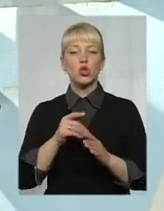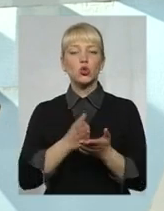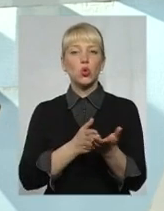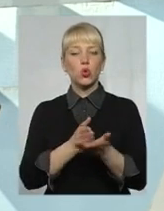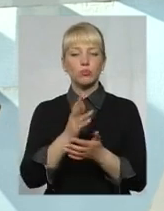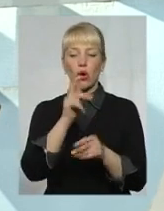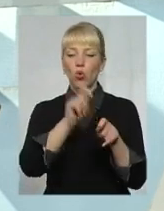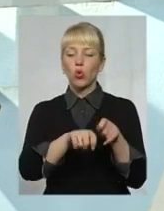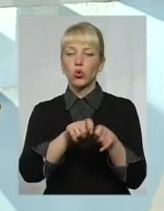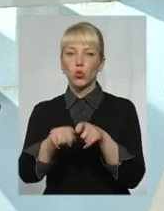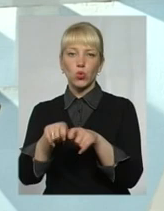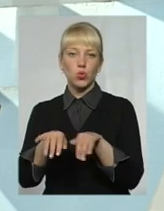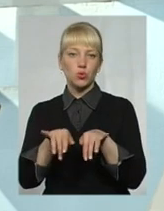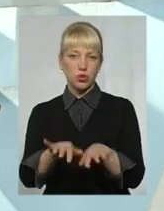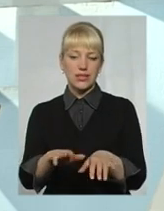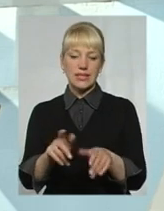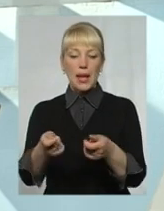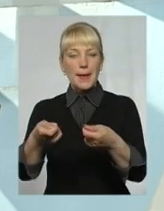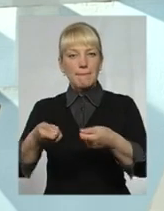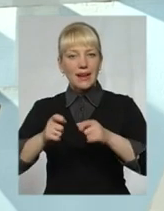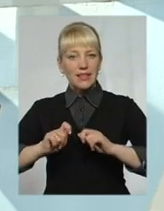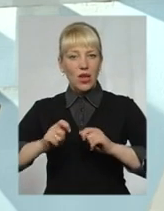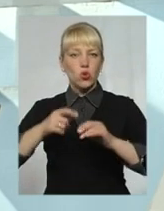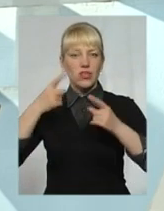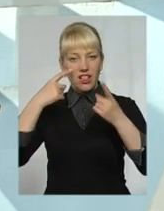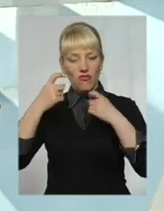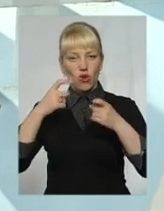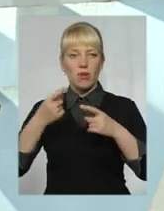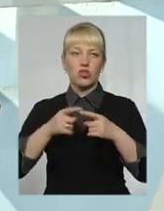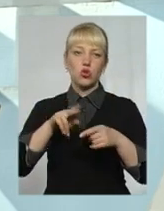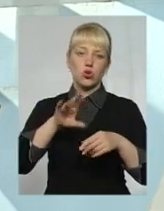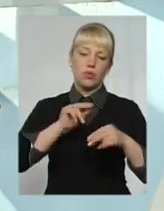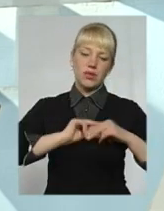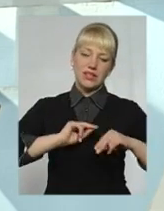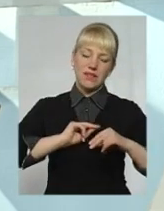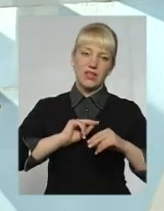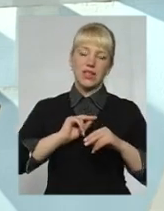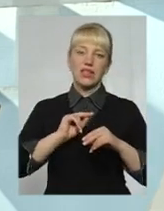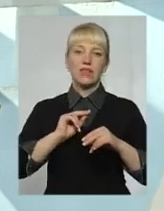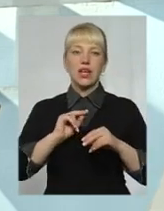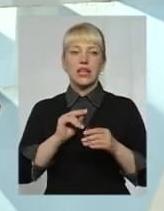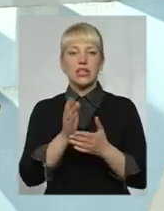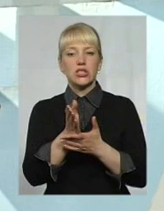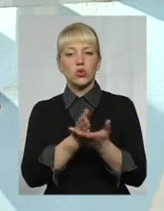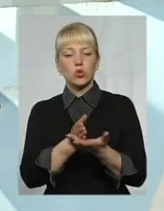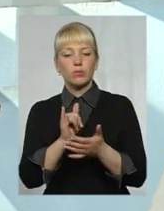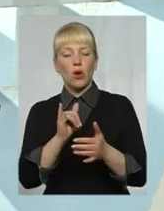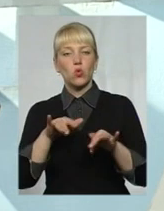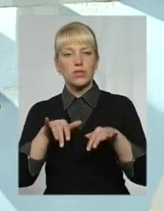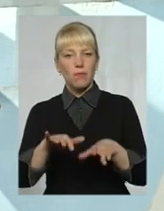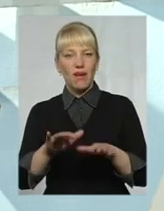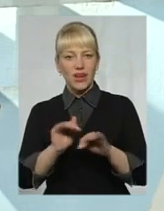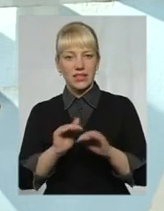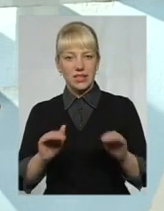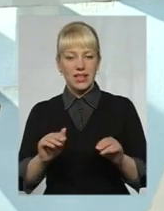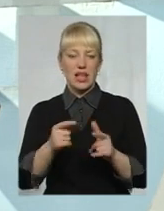процес і тоді передають інформацію чи до працівників служби у справах дітей, або до працівників центрів